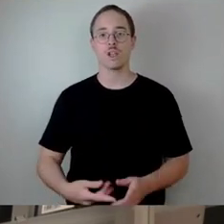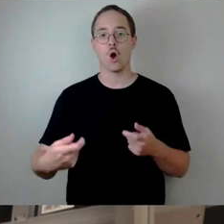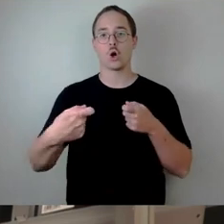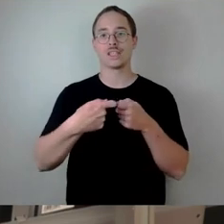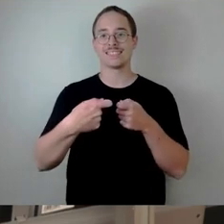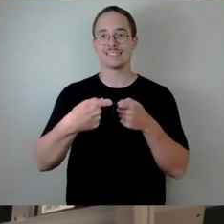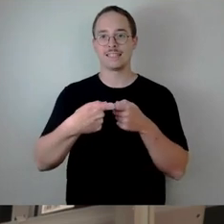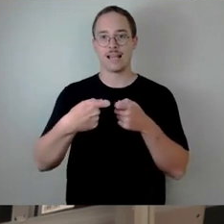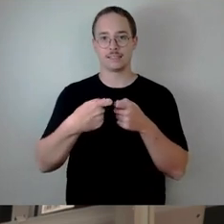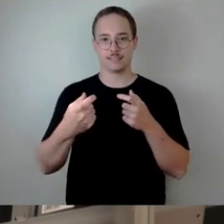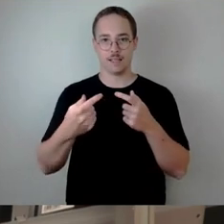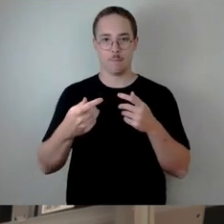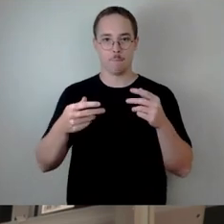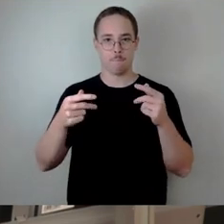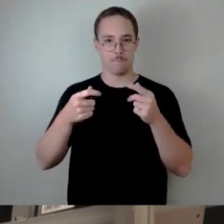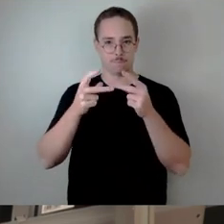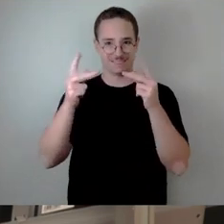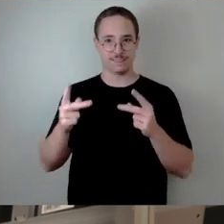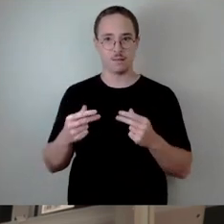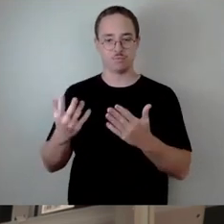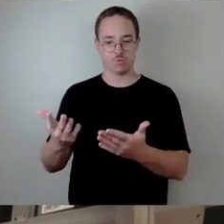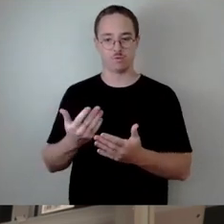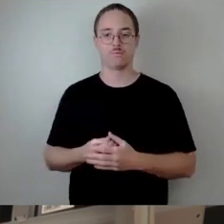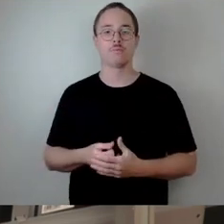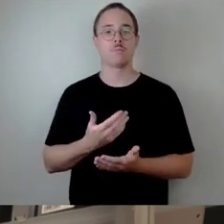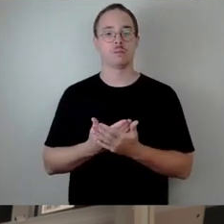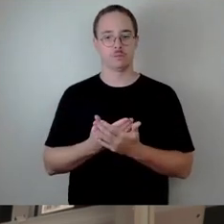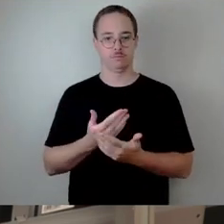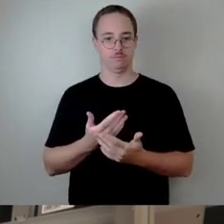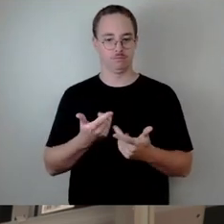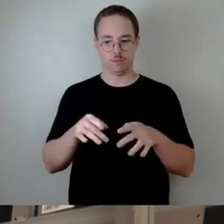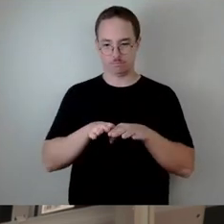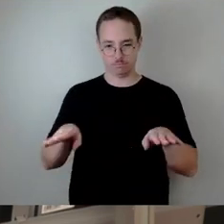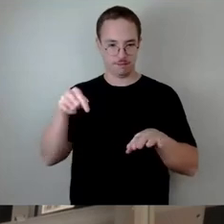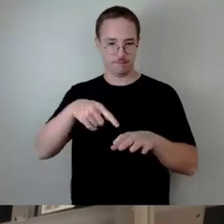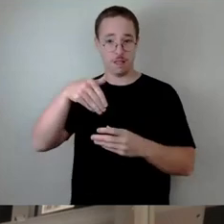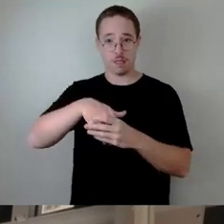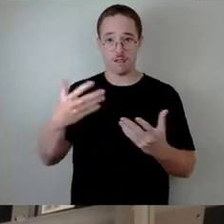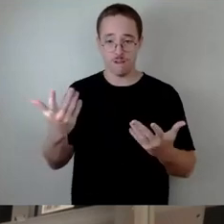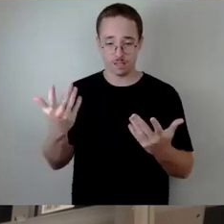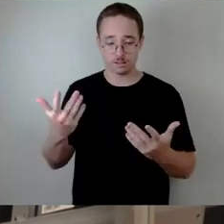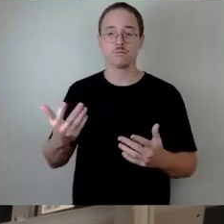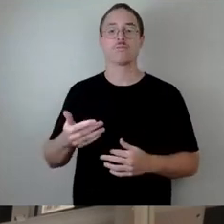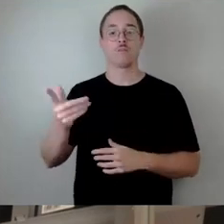bestellt, der bezahlt. Und das sehen wir im Moment in den ganzen Sozialleistungen nicht.